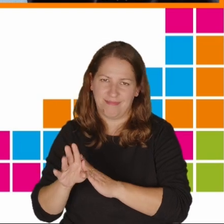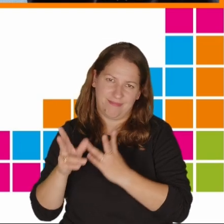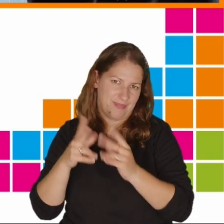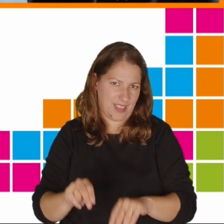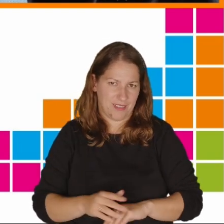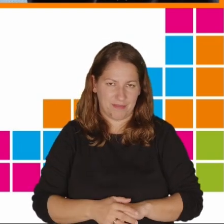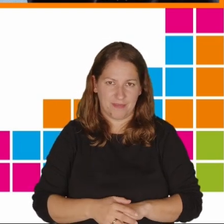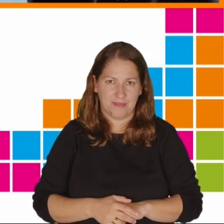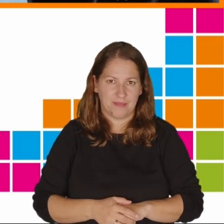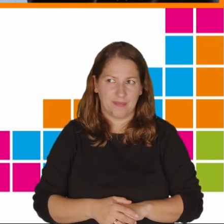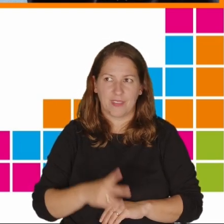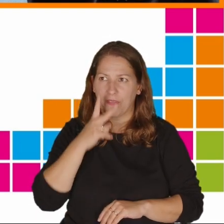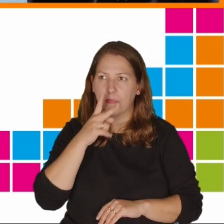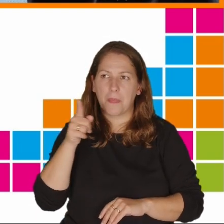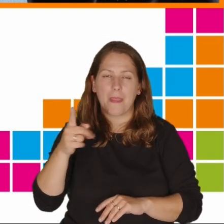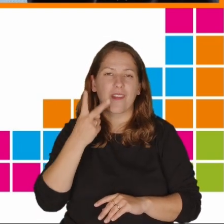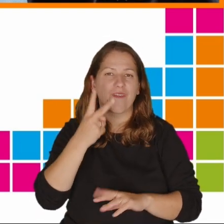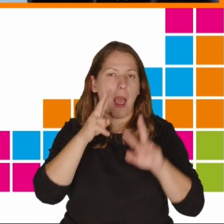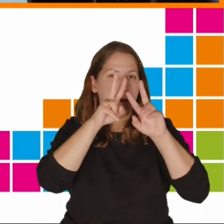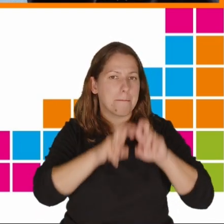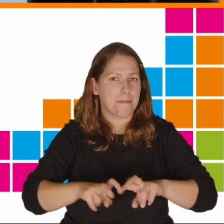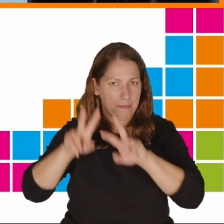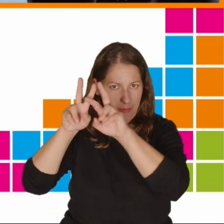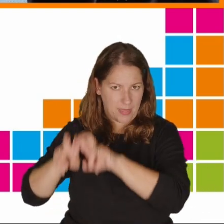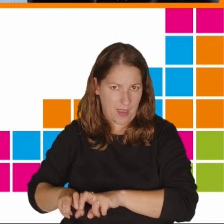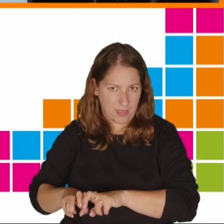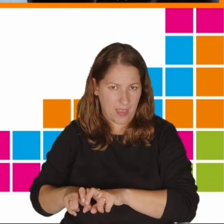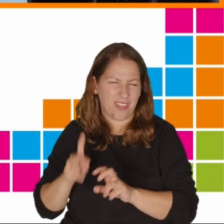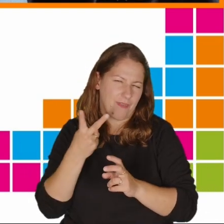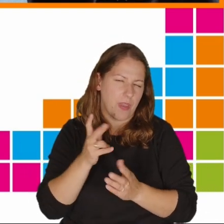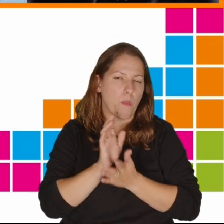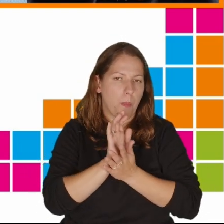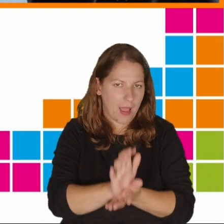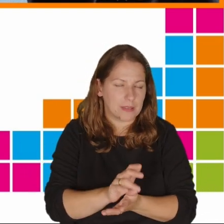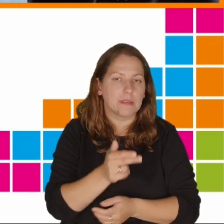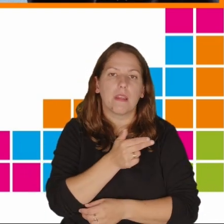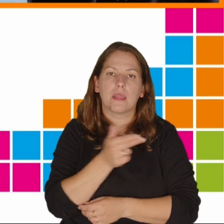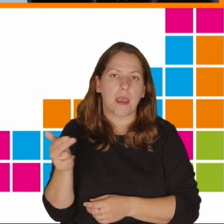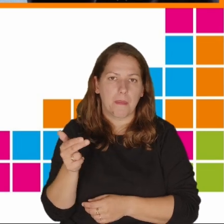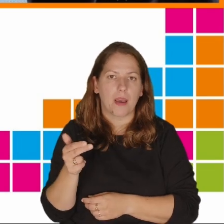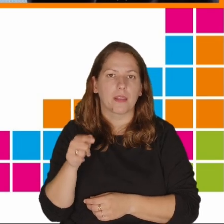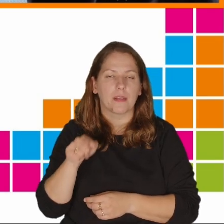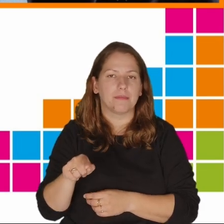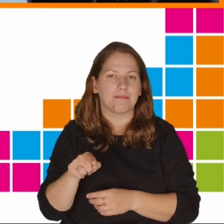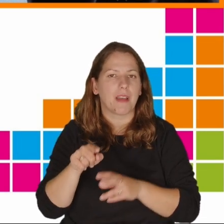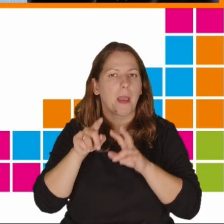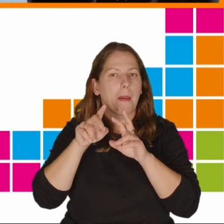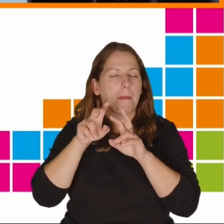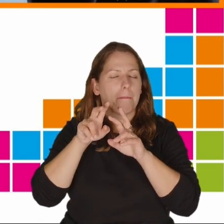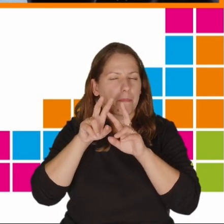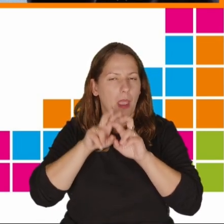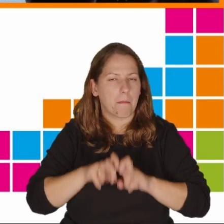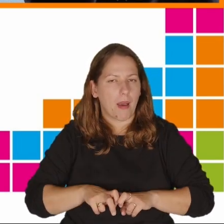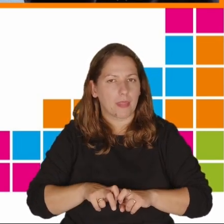mamy dwa badania, dwie publikacje dotyczące randomizowanych, także